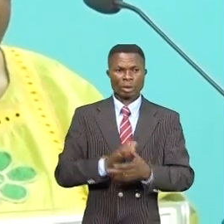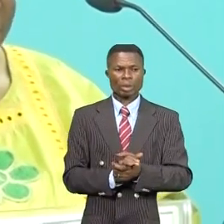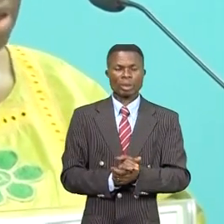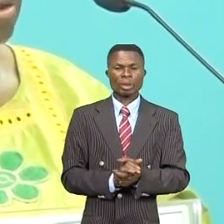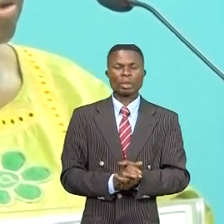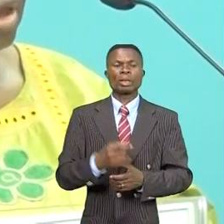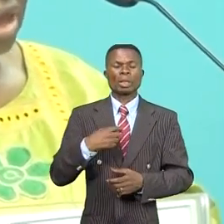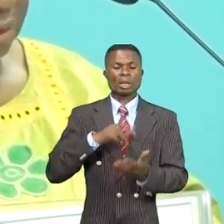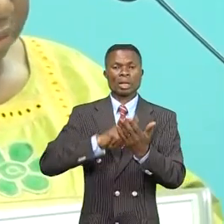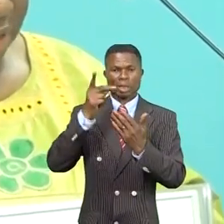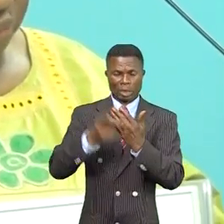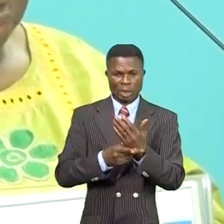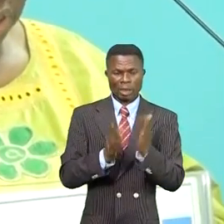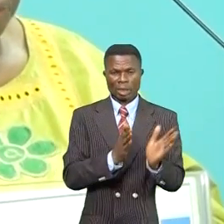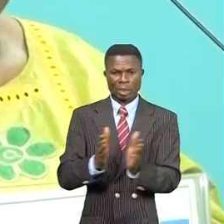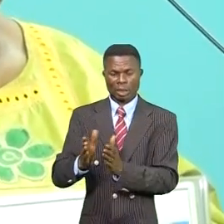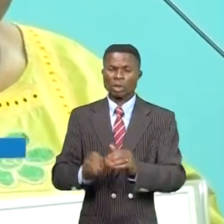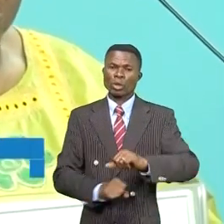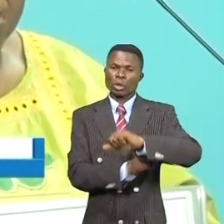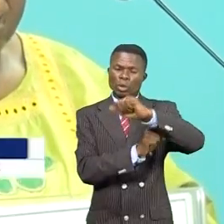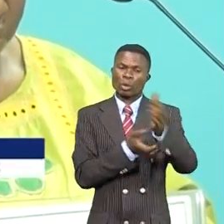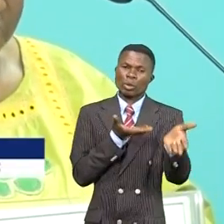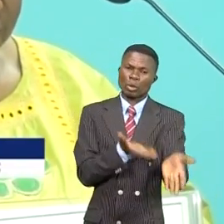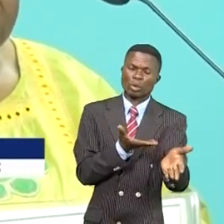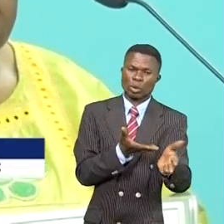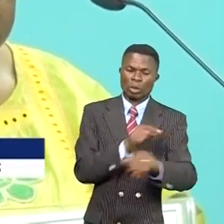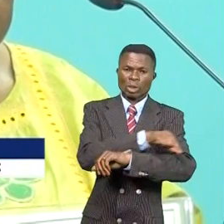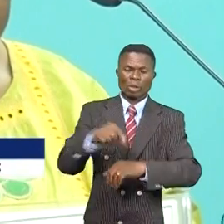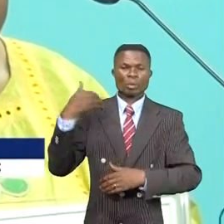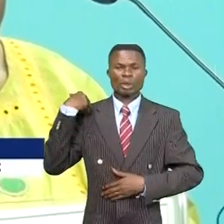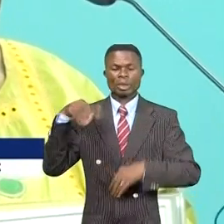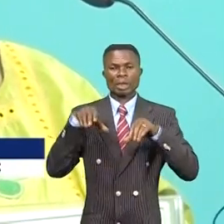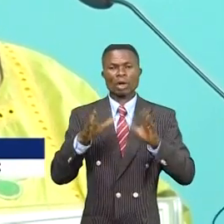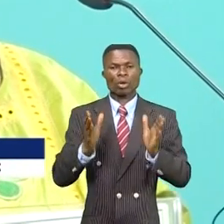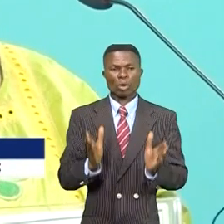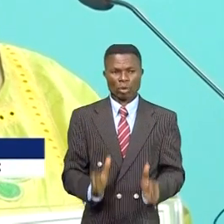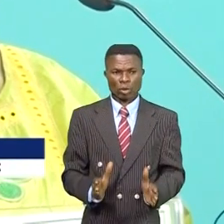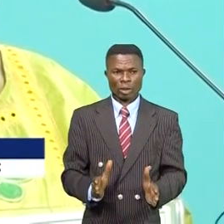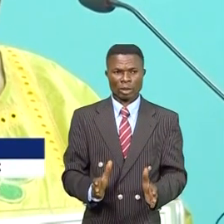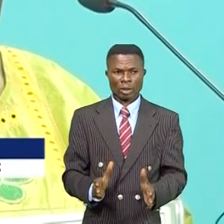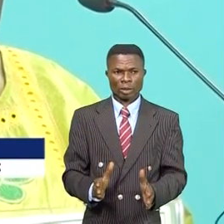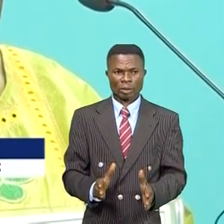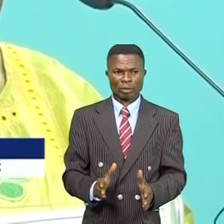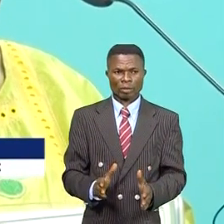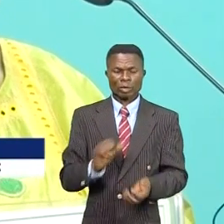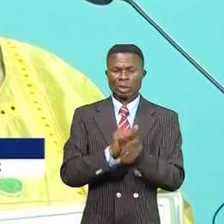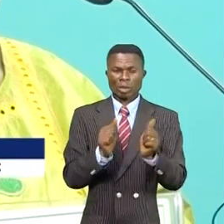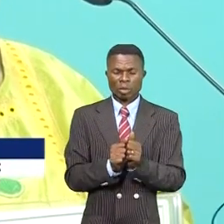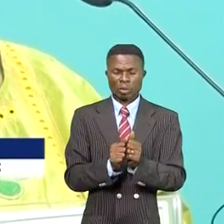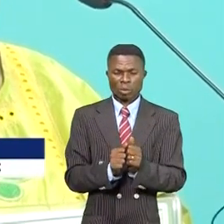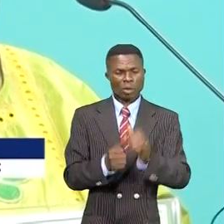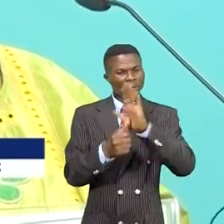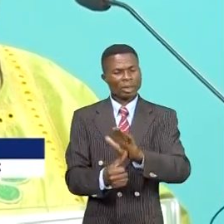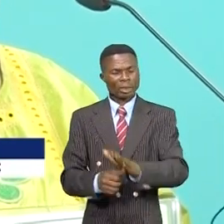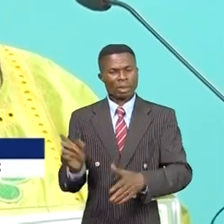s'inscrit dans un cadre d'appui aux institutions congolaises et non de substitution à celles